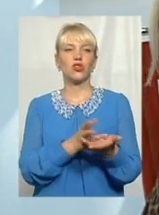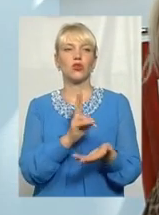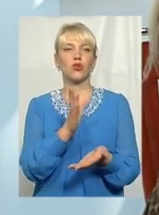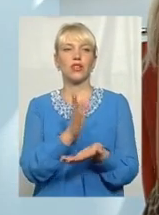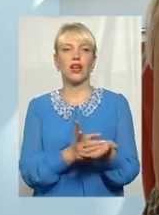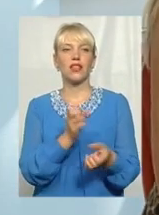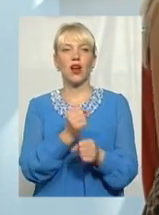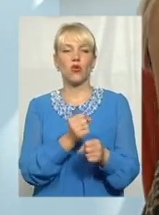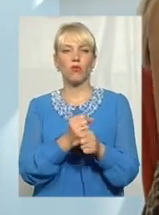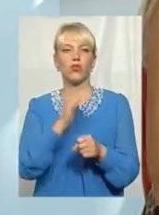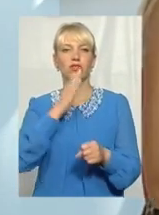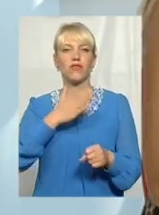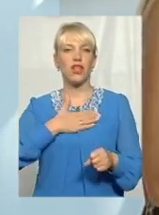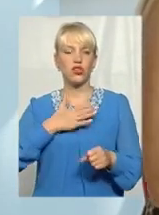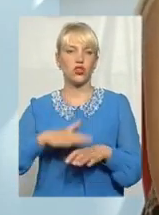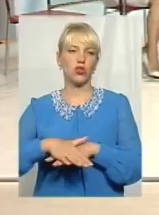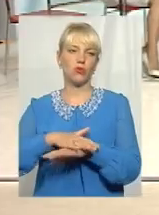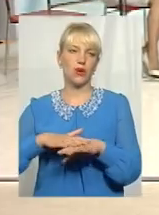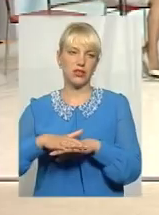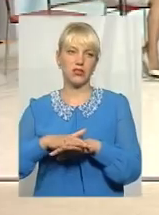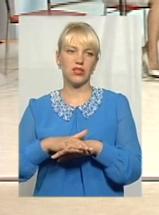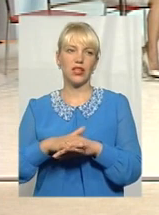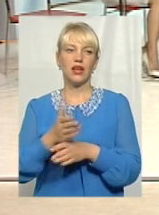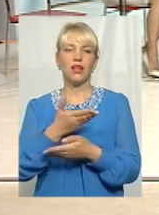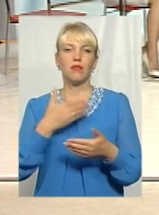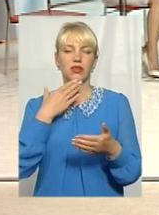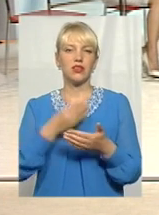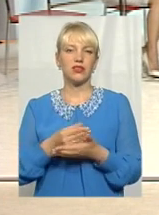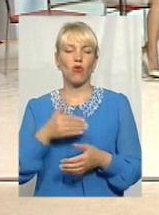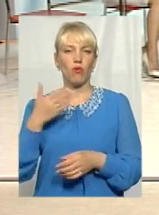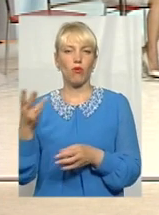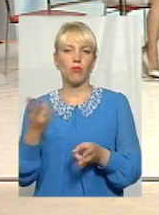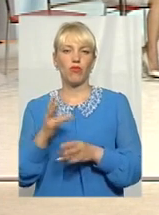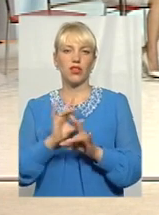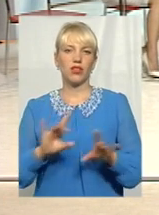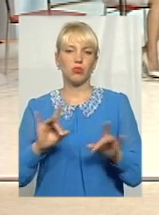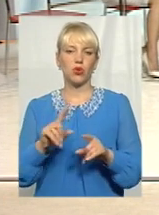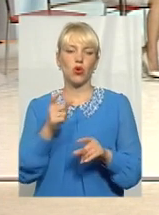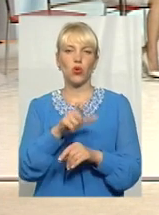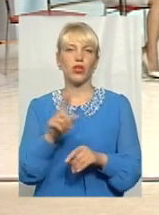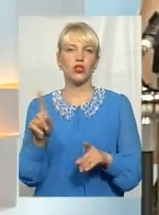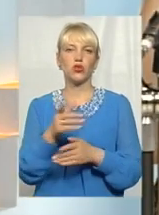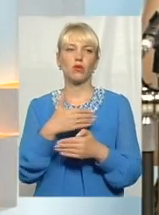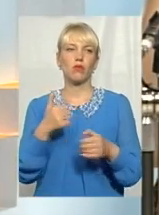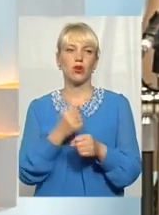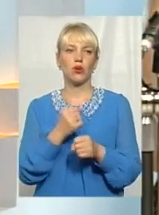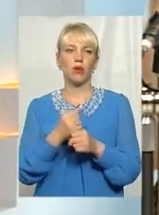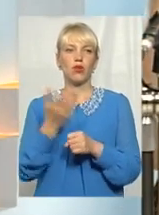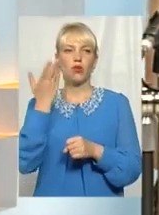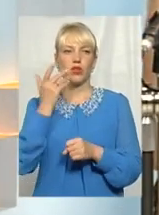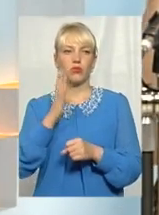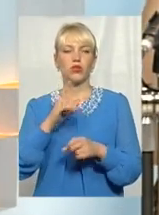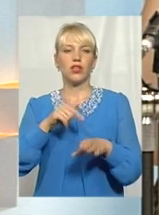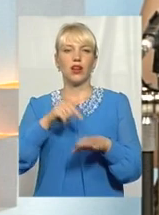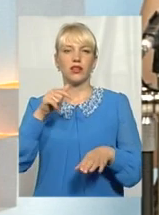роботі в нашої громадськості, тобто всіх людей. Ми зі свого боку повинні інформувати людей, що ми робимо. І коли буде реакція